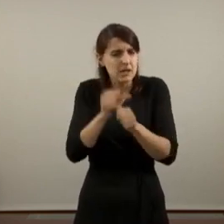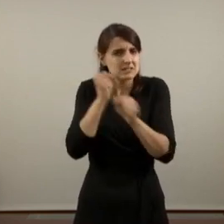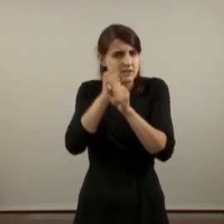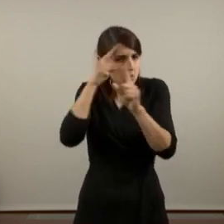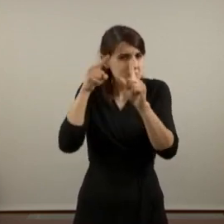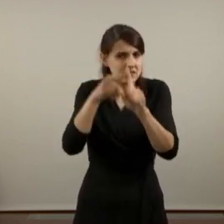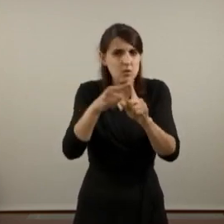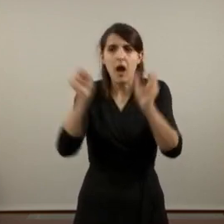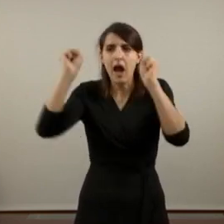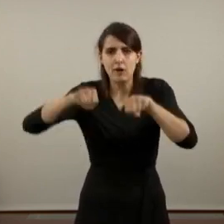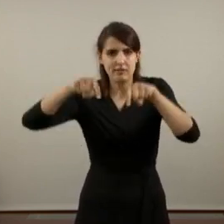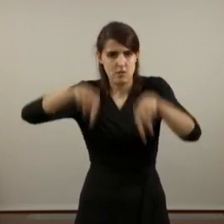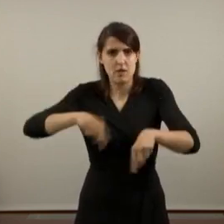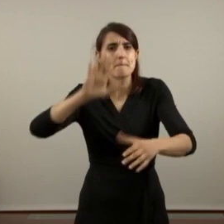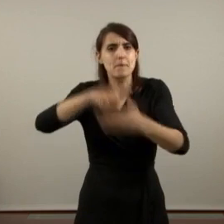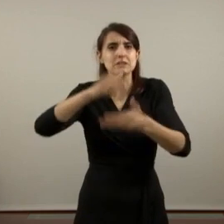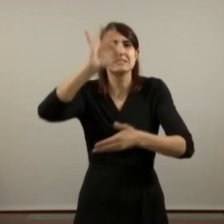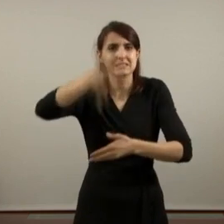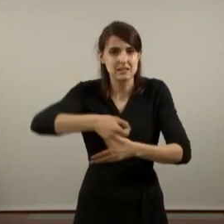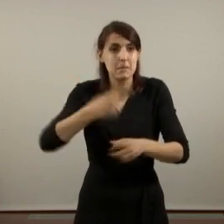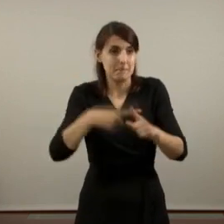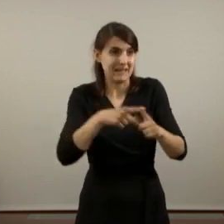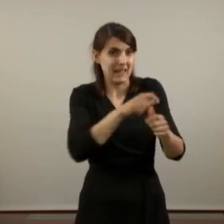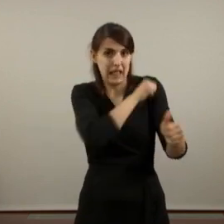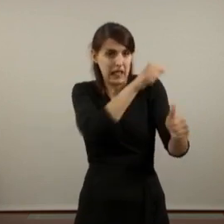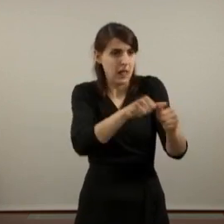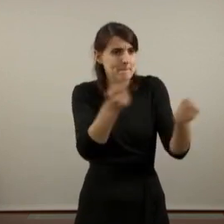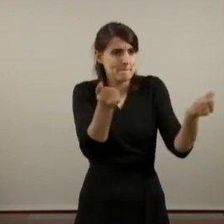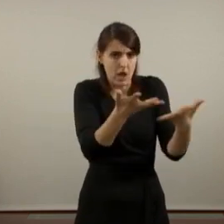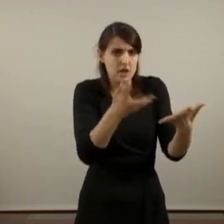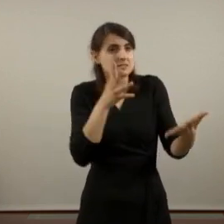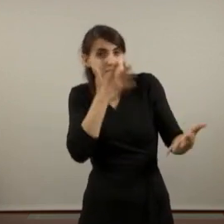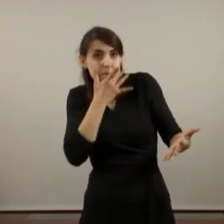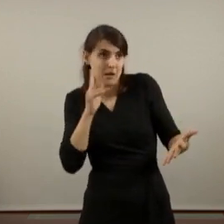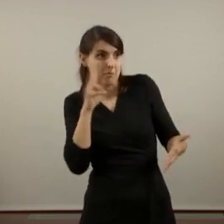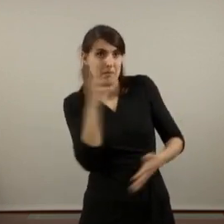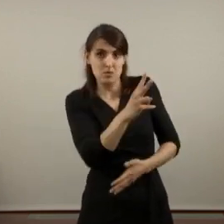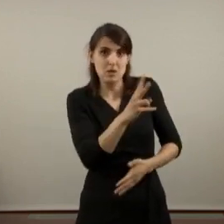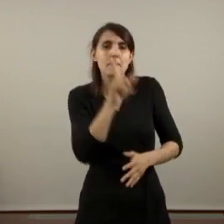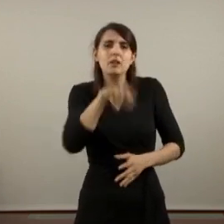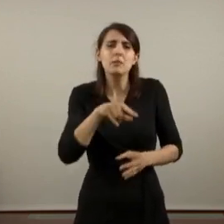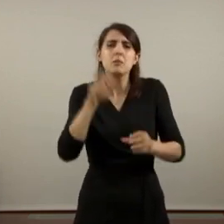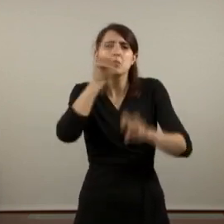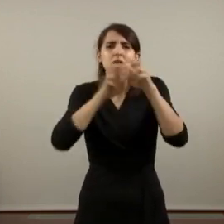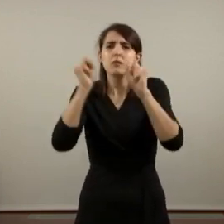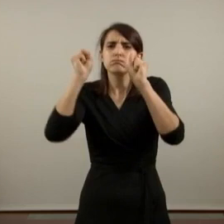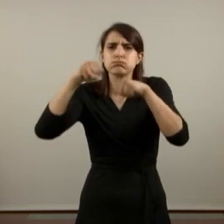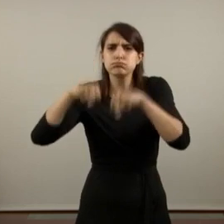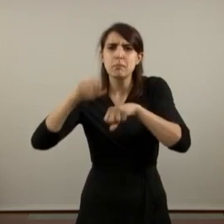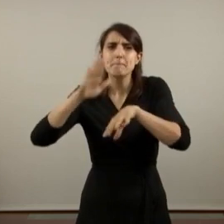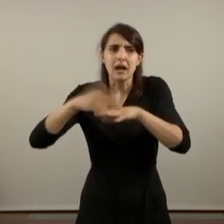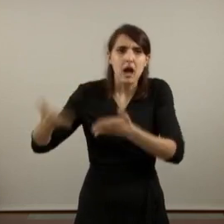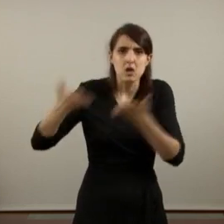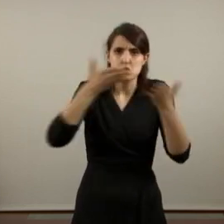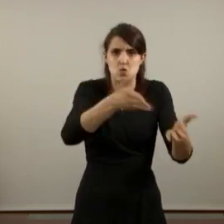que sí perquè a banda de veure les emergències que sembla que tothom les ha vistes cal trobar els consensos per paliar-les